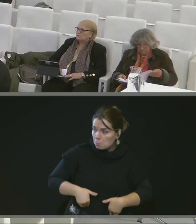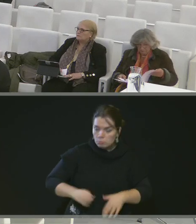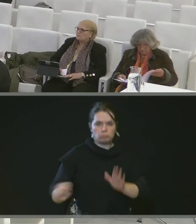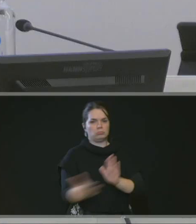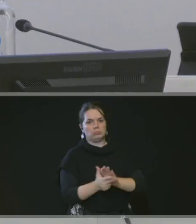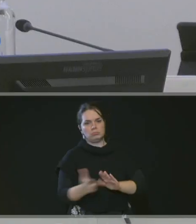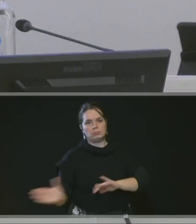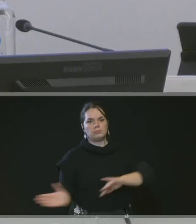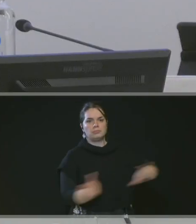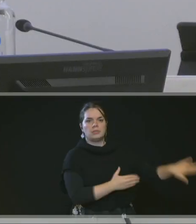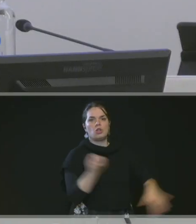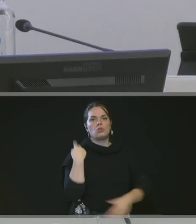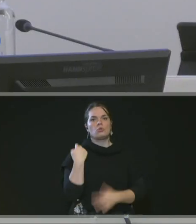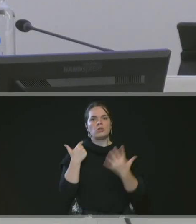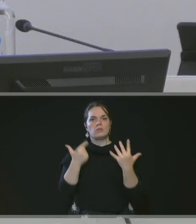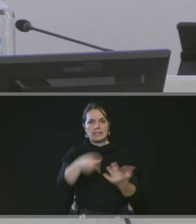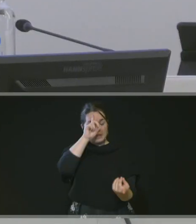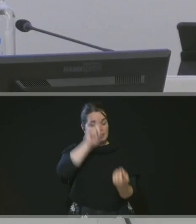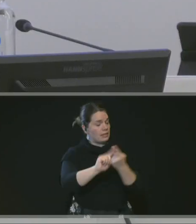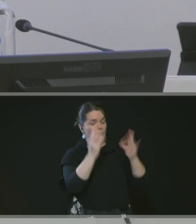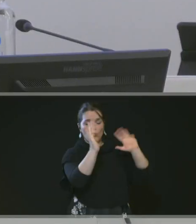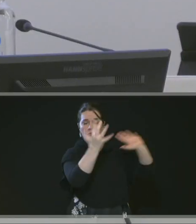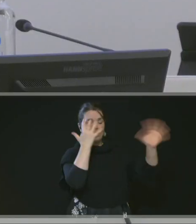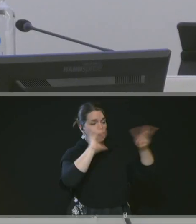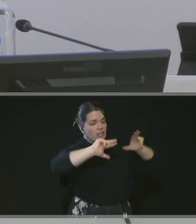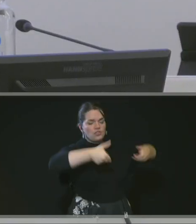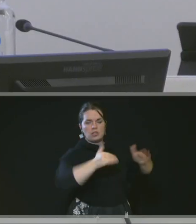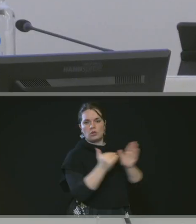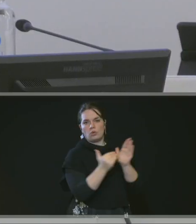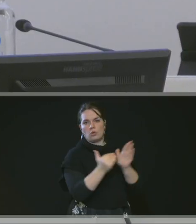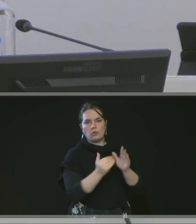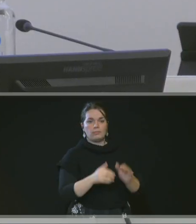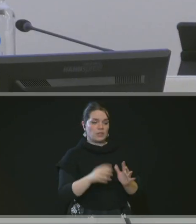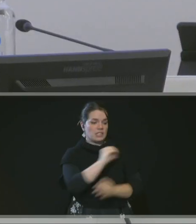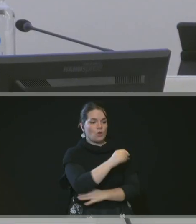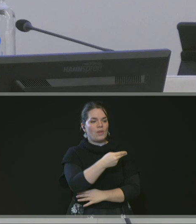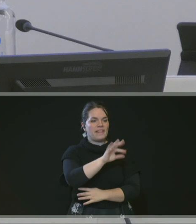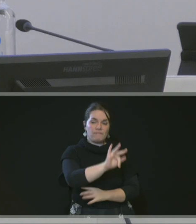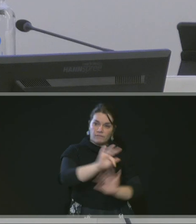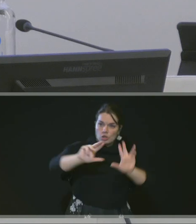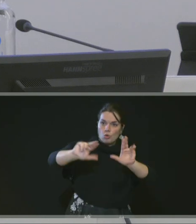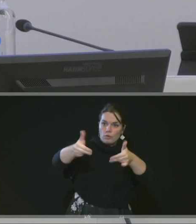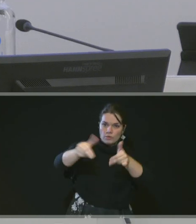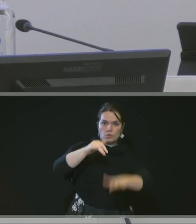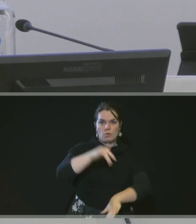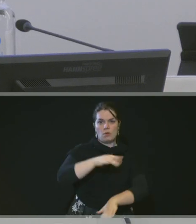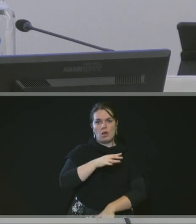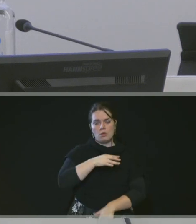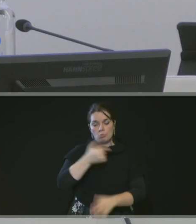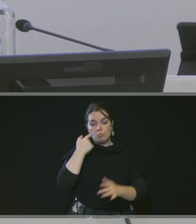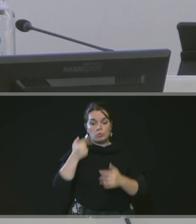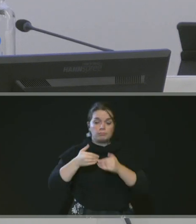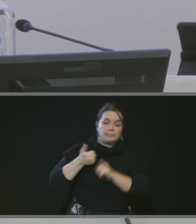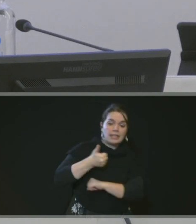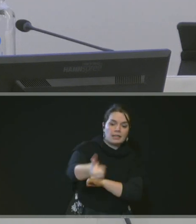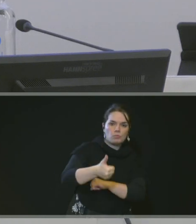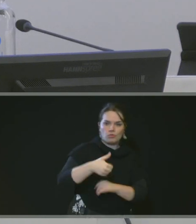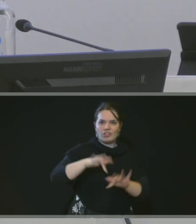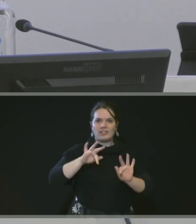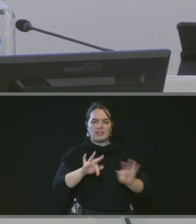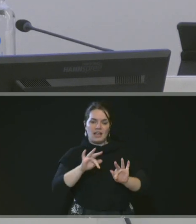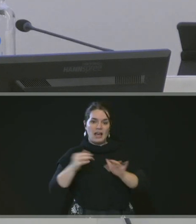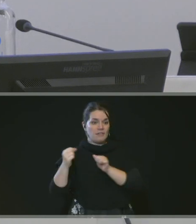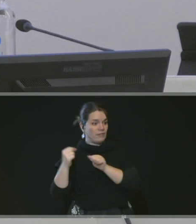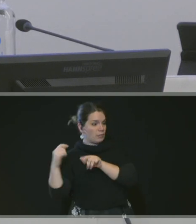unanimité. La numéro 7, toujours la charte forestière du territoire. C'est la convention avec l'ONF pour 2022-2023 pour l'accueil du public en